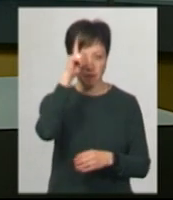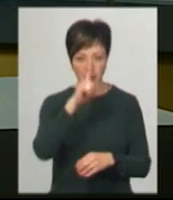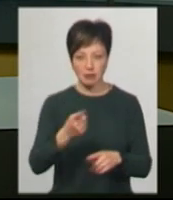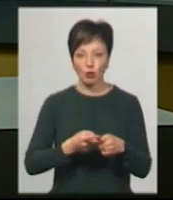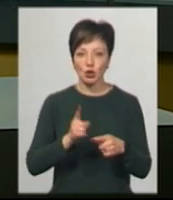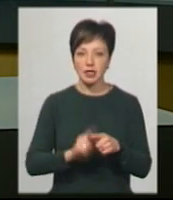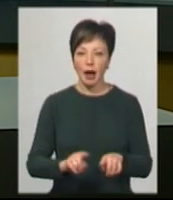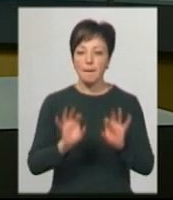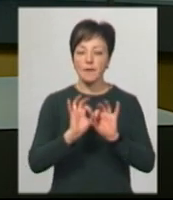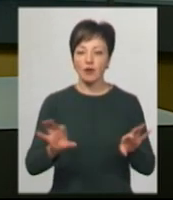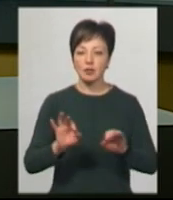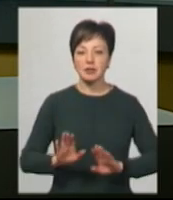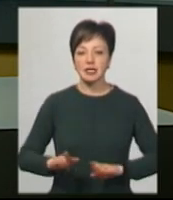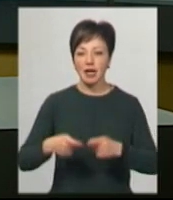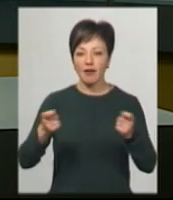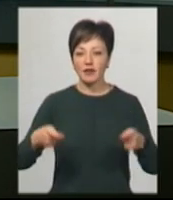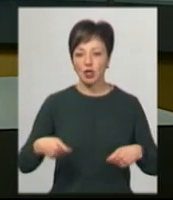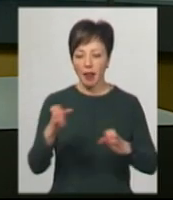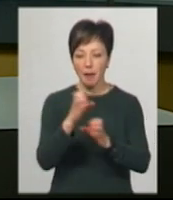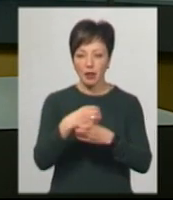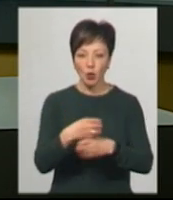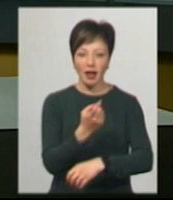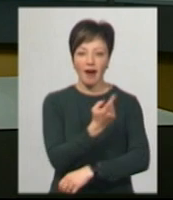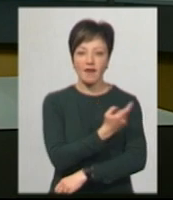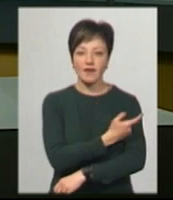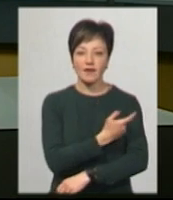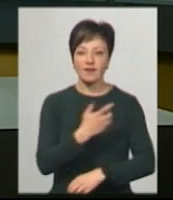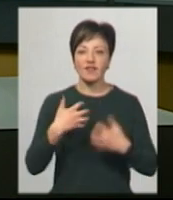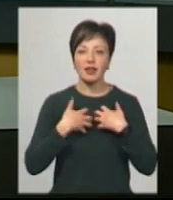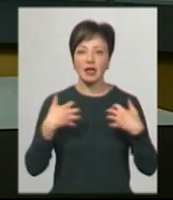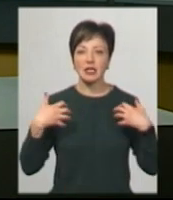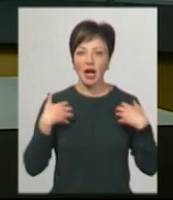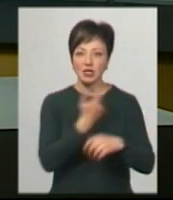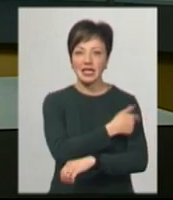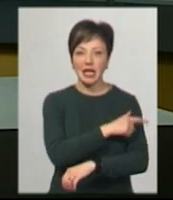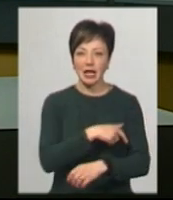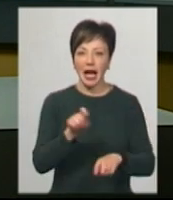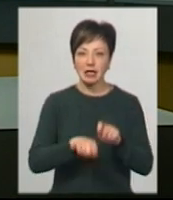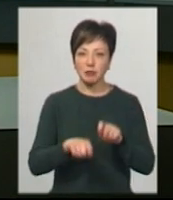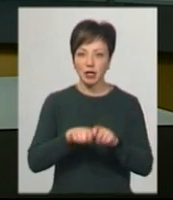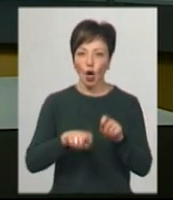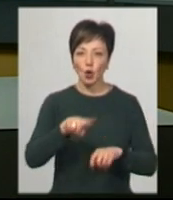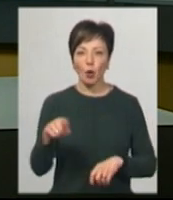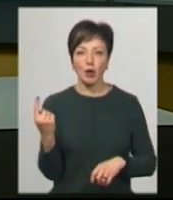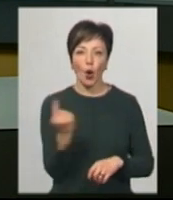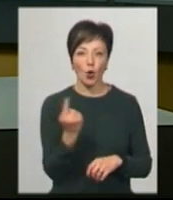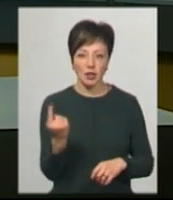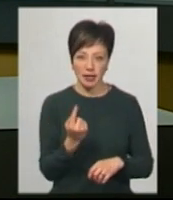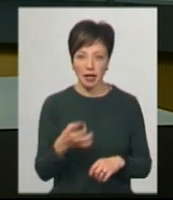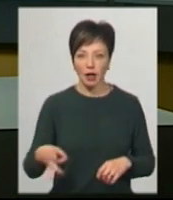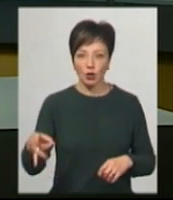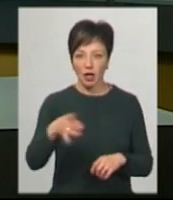Про це Суспільному сказала завідуюча лабораторією ветеринарно-санітарної експертизи номер один Держпродспоживслужби